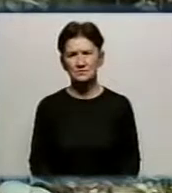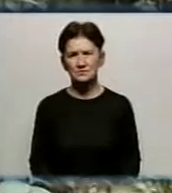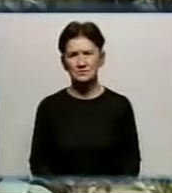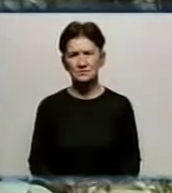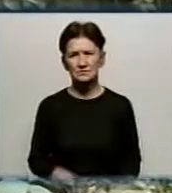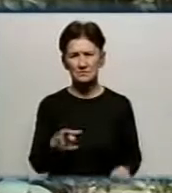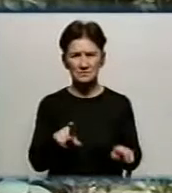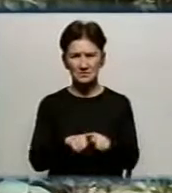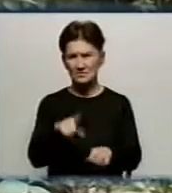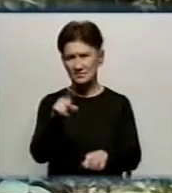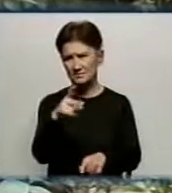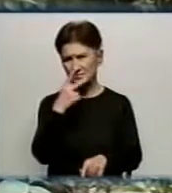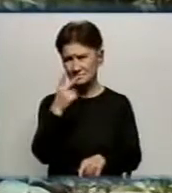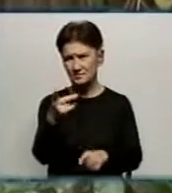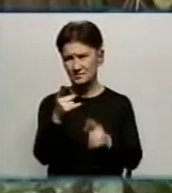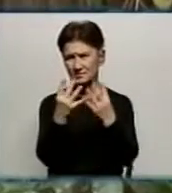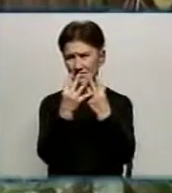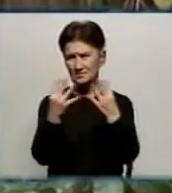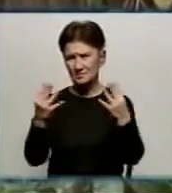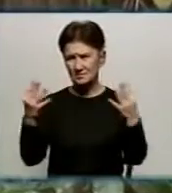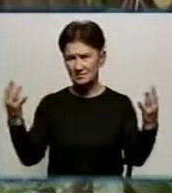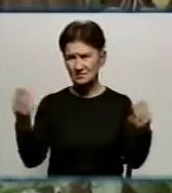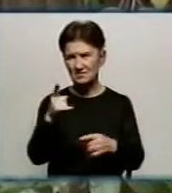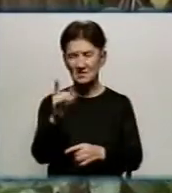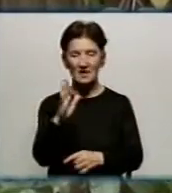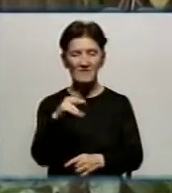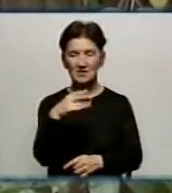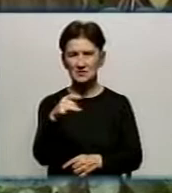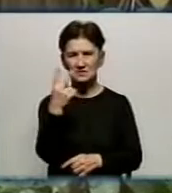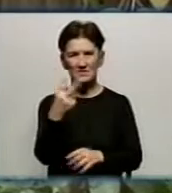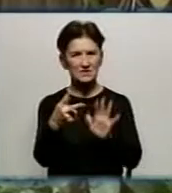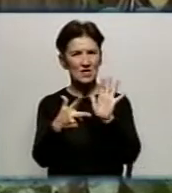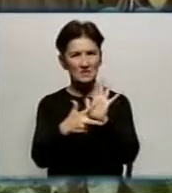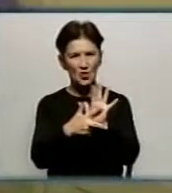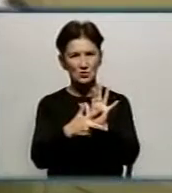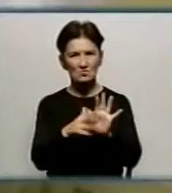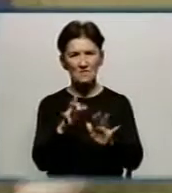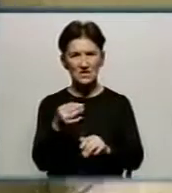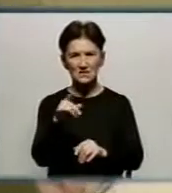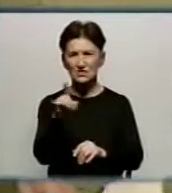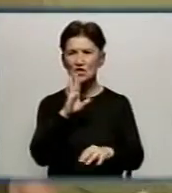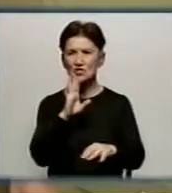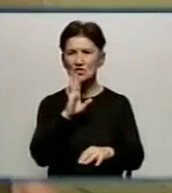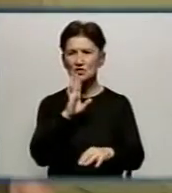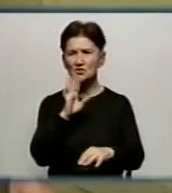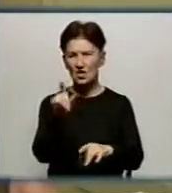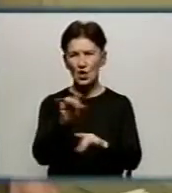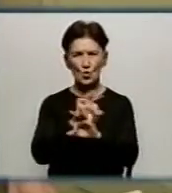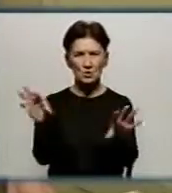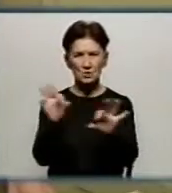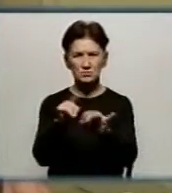Ось такий вигляд мав сусідський паркан з вікон будинку Тетяни Власенко 28 вересня. Про цю ситуацію жінка розповіла день за днем.